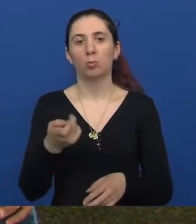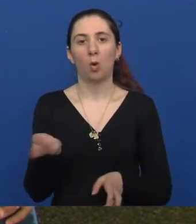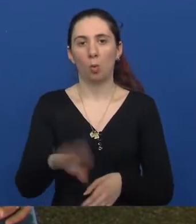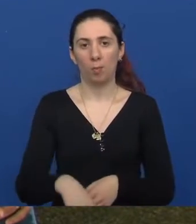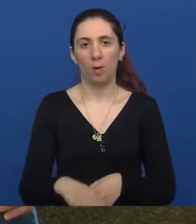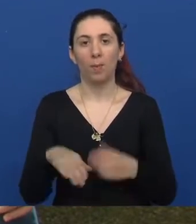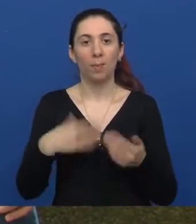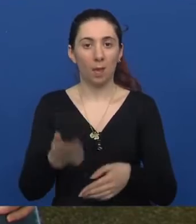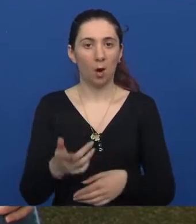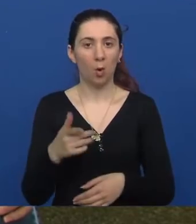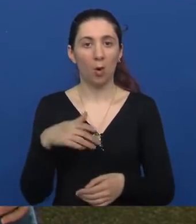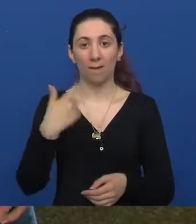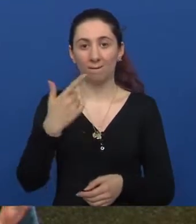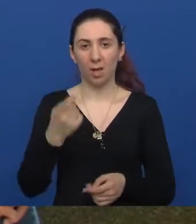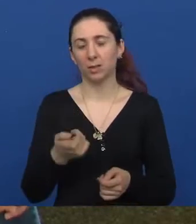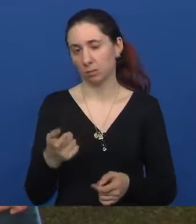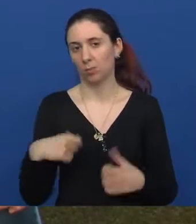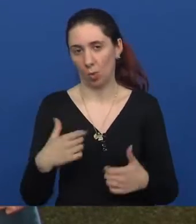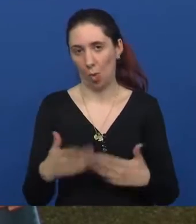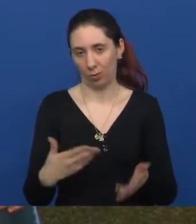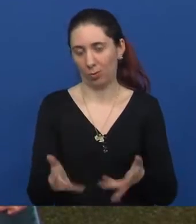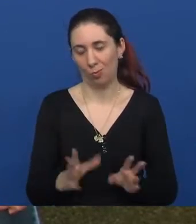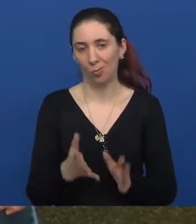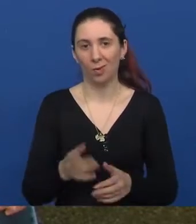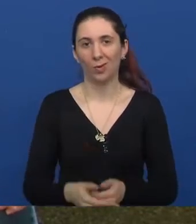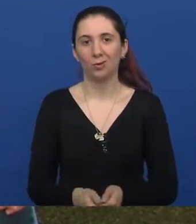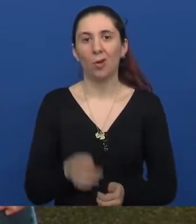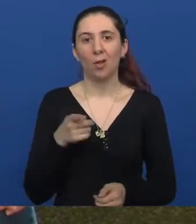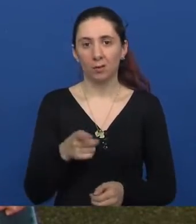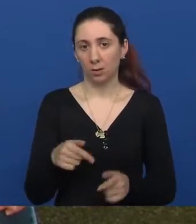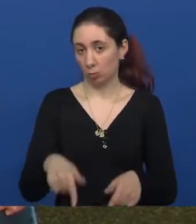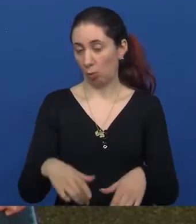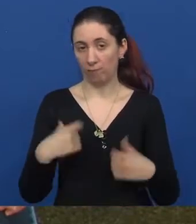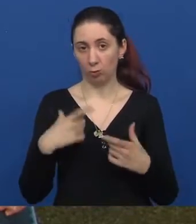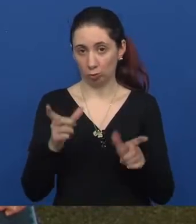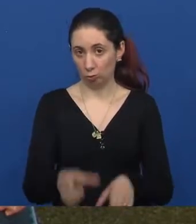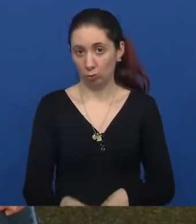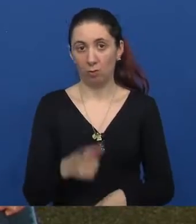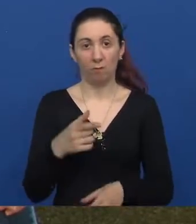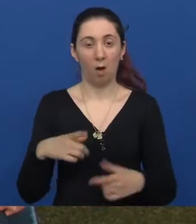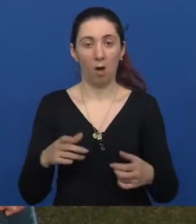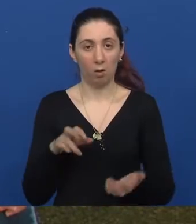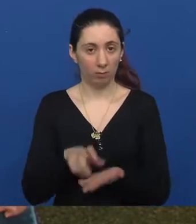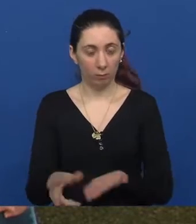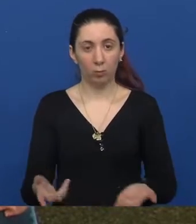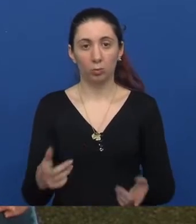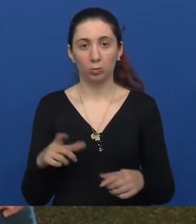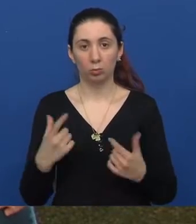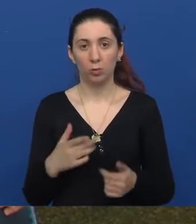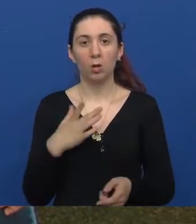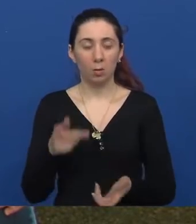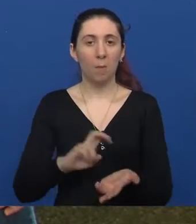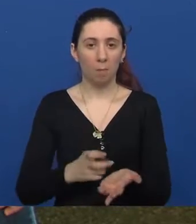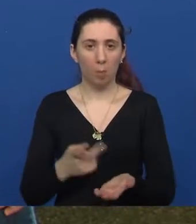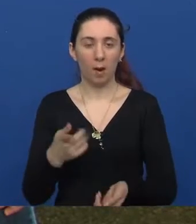nakon 20 i koju godinu, ti si ovdje, znači funkcioniraš, nekih